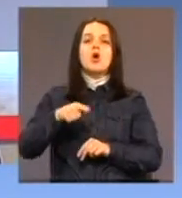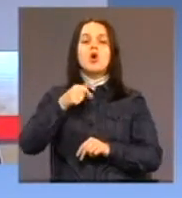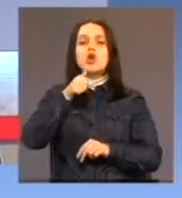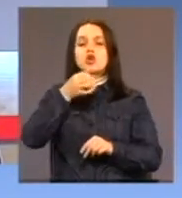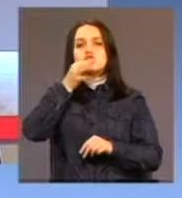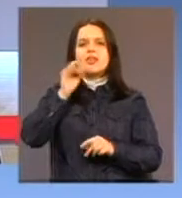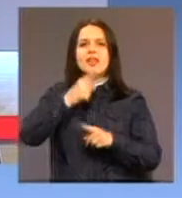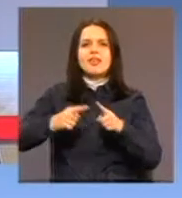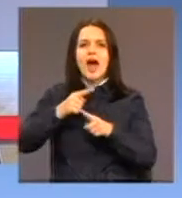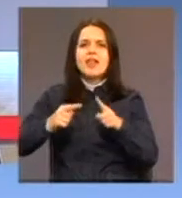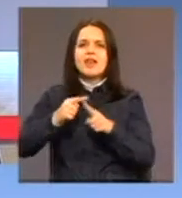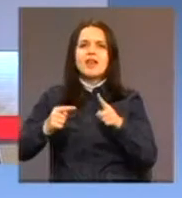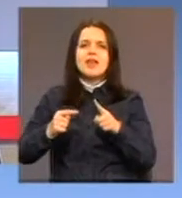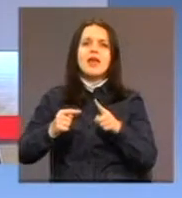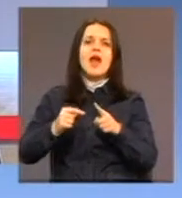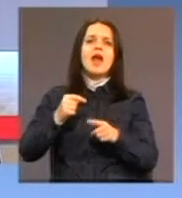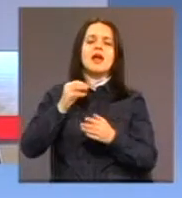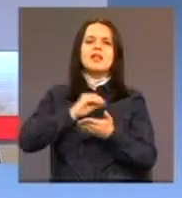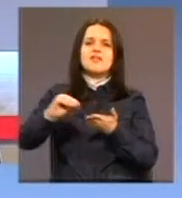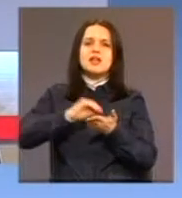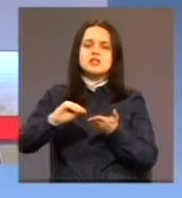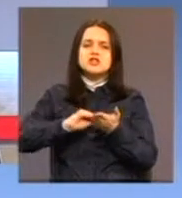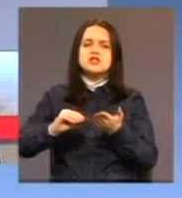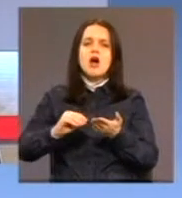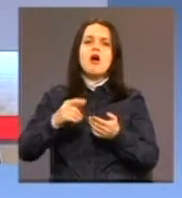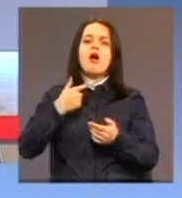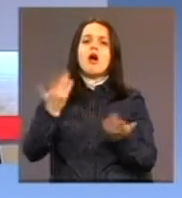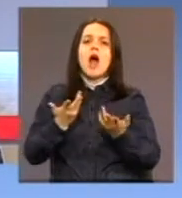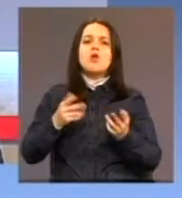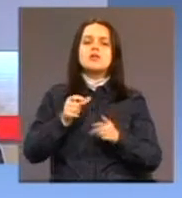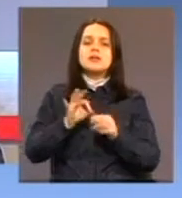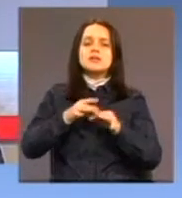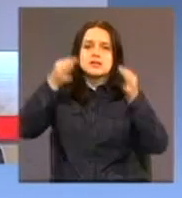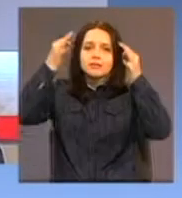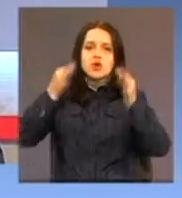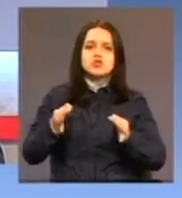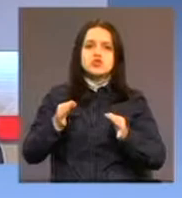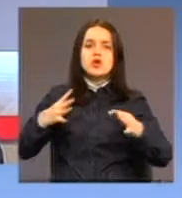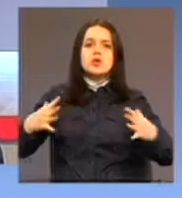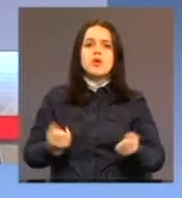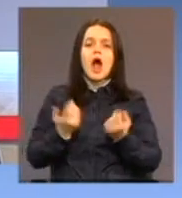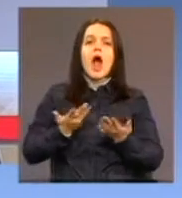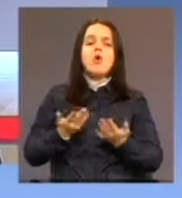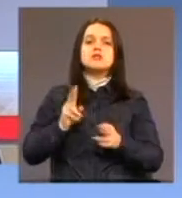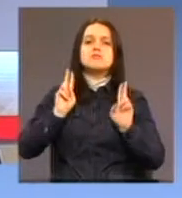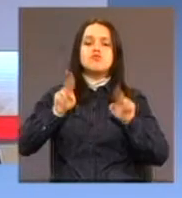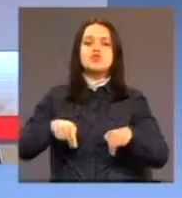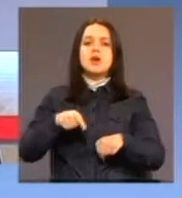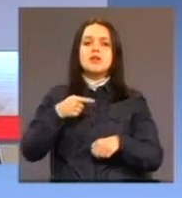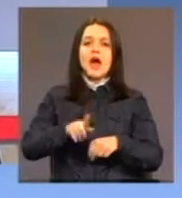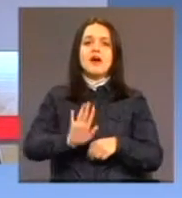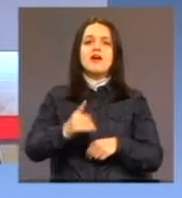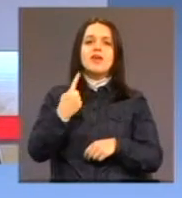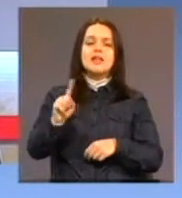koje je potrebno da se ispoštuje i uspostavi kako bi se mogla takva jedna usluga realizovati.